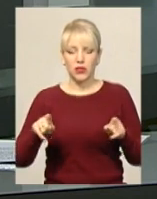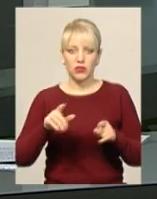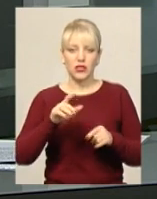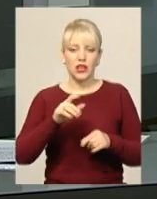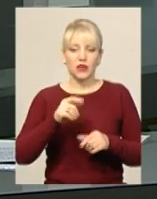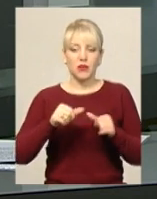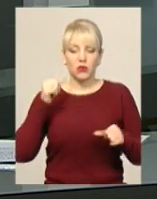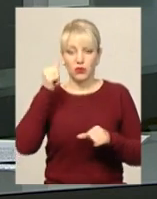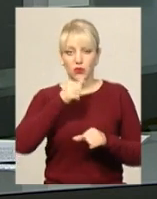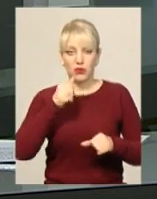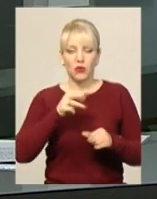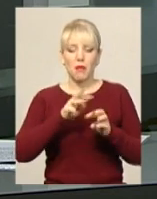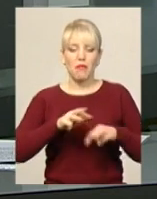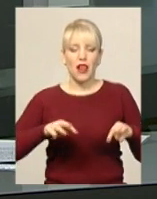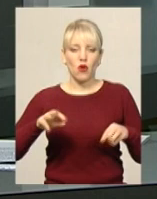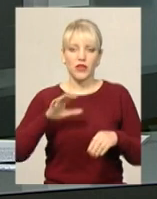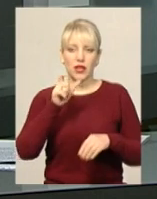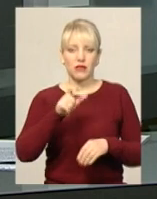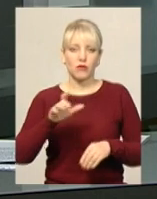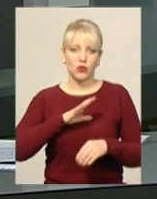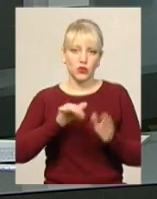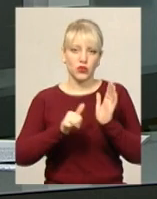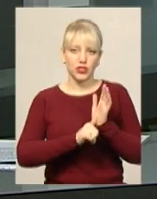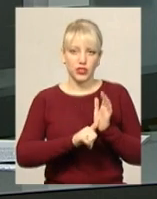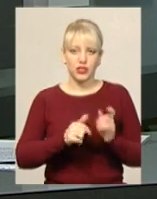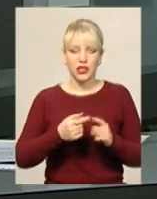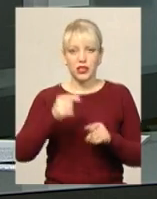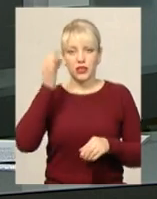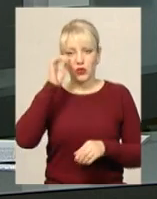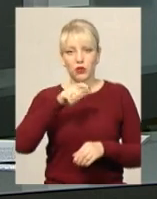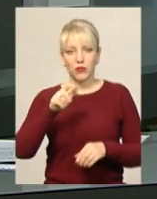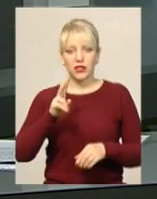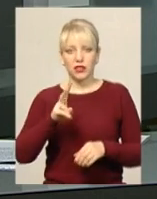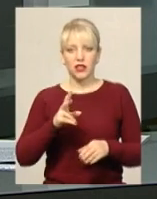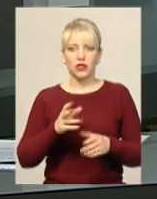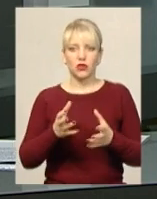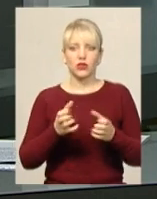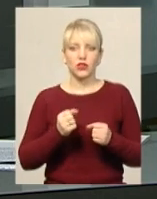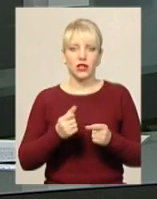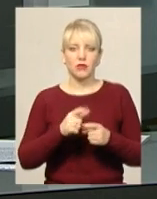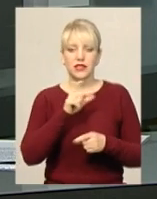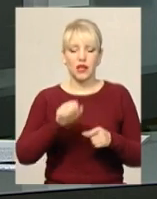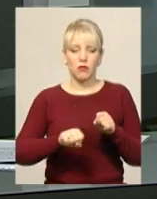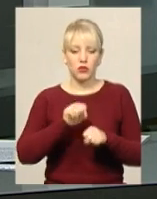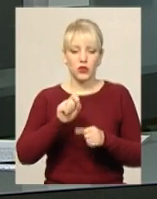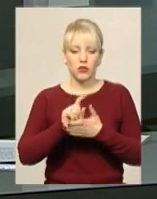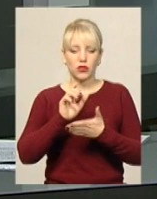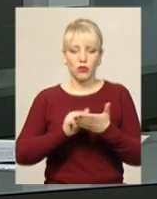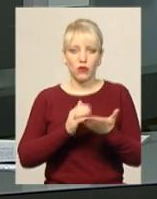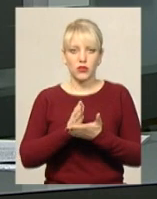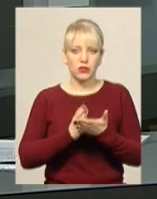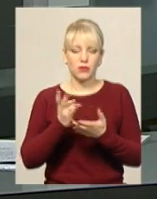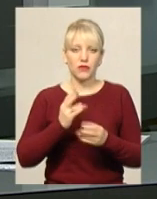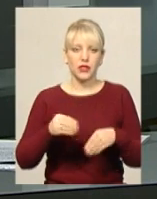А сума їхніх статків не перевищувала 20 мільйонів гривень. Нагадаю, громадяни, які отримали запрошення від податкової служби, мають подати